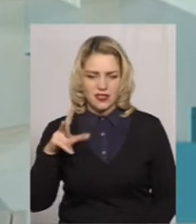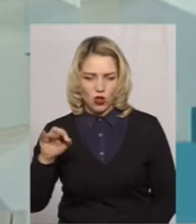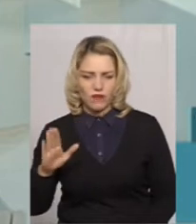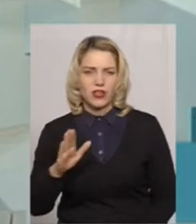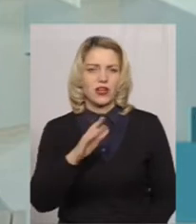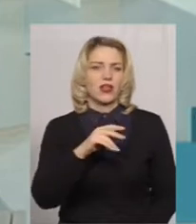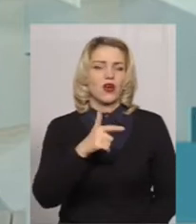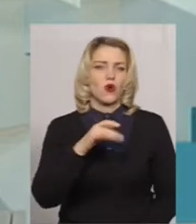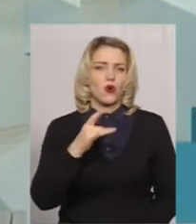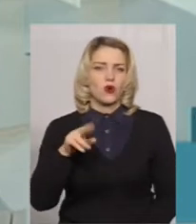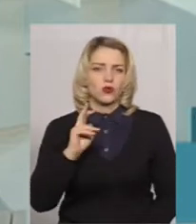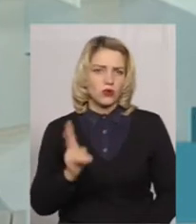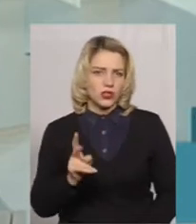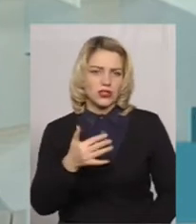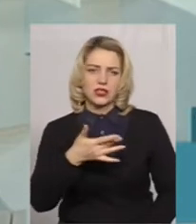так далі.